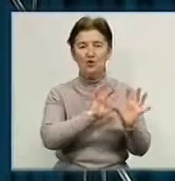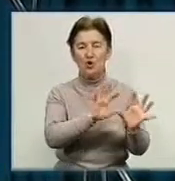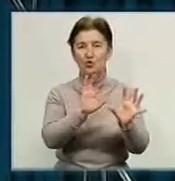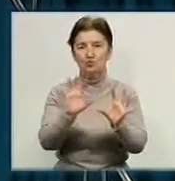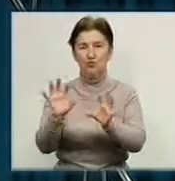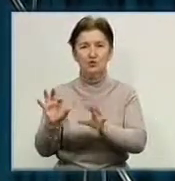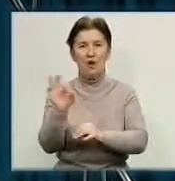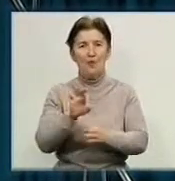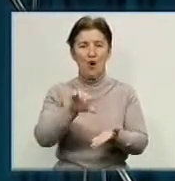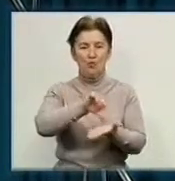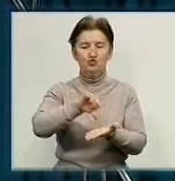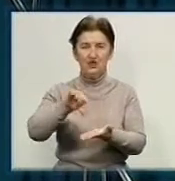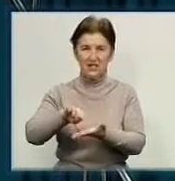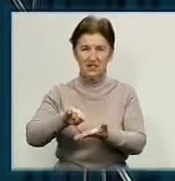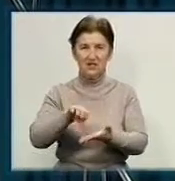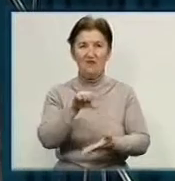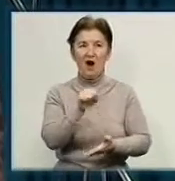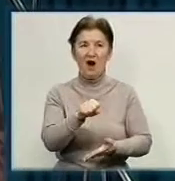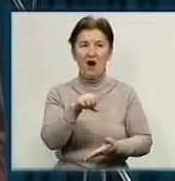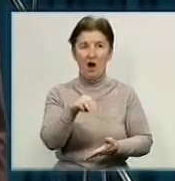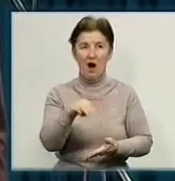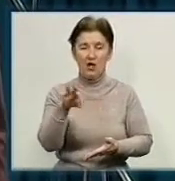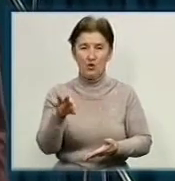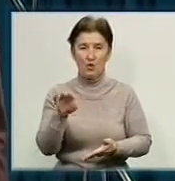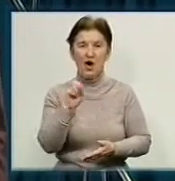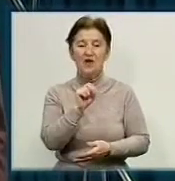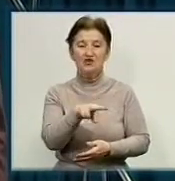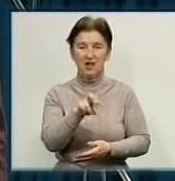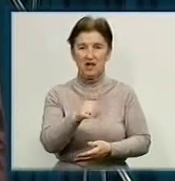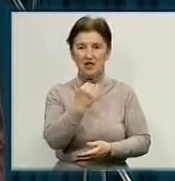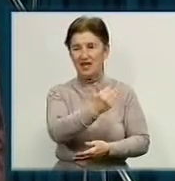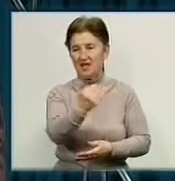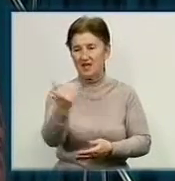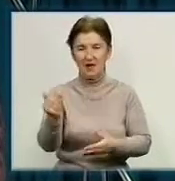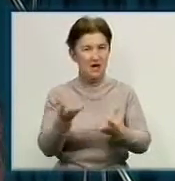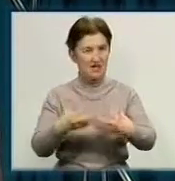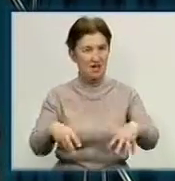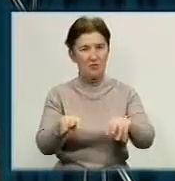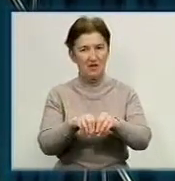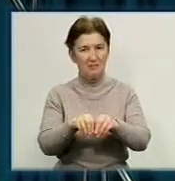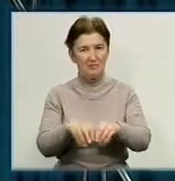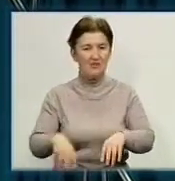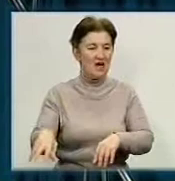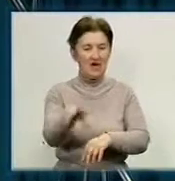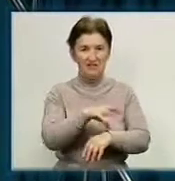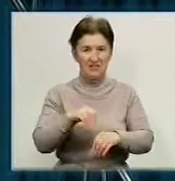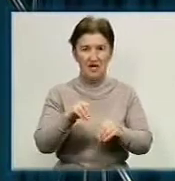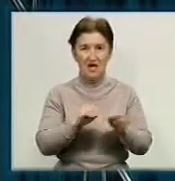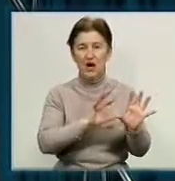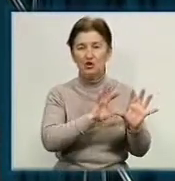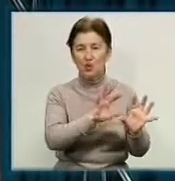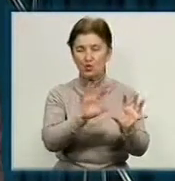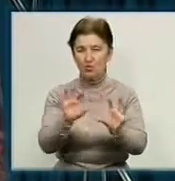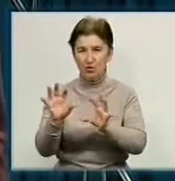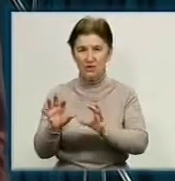учасників антитерористичної операції та членів їх сімей. Ця турбота є